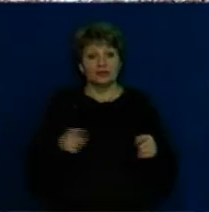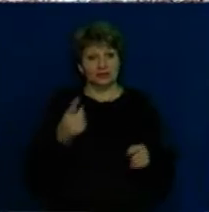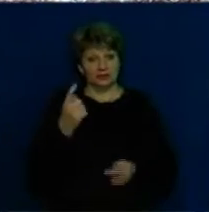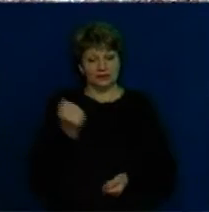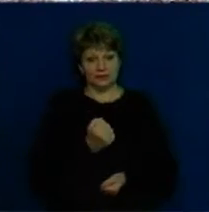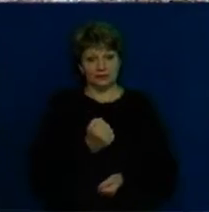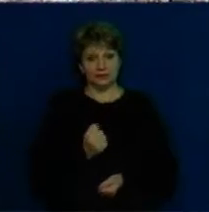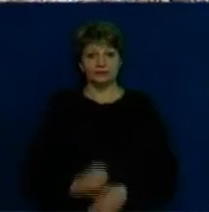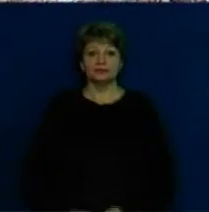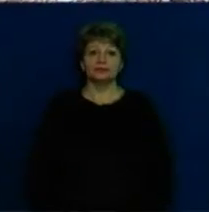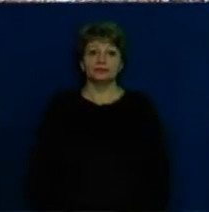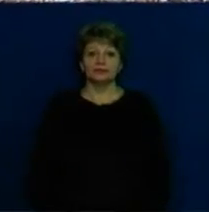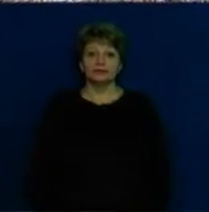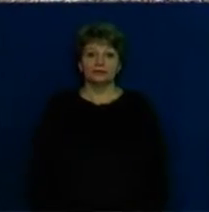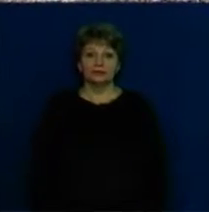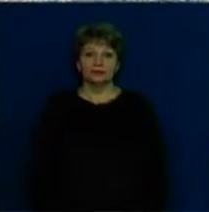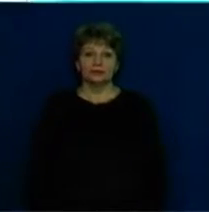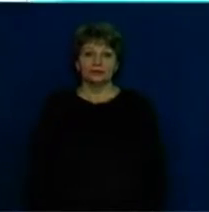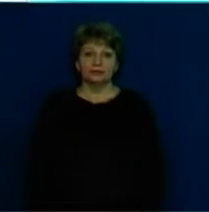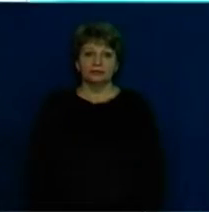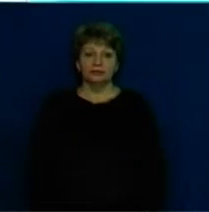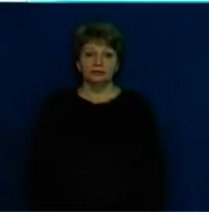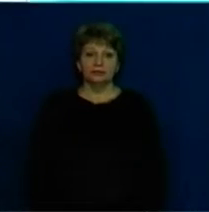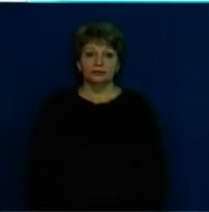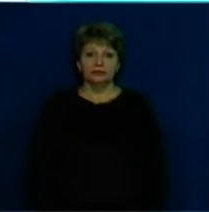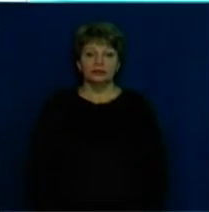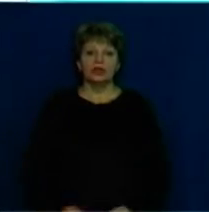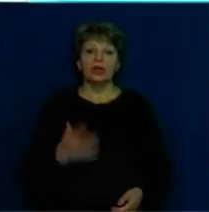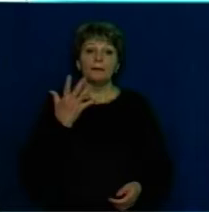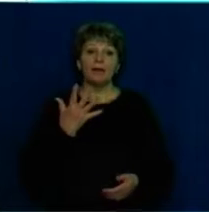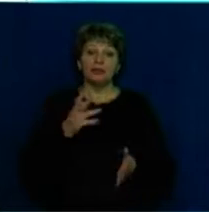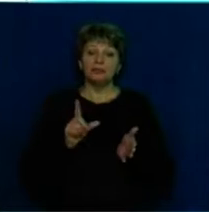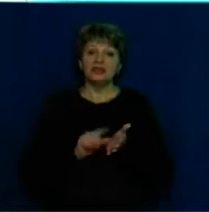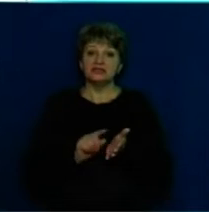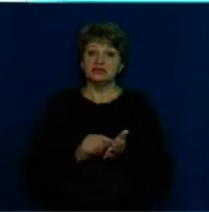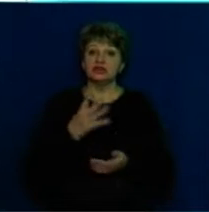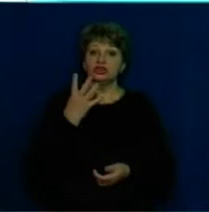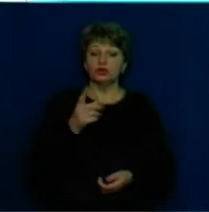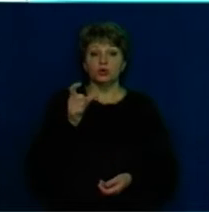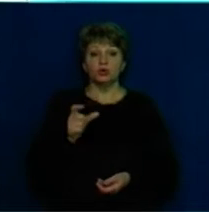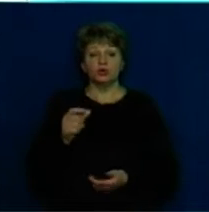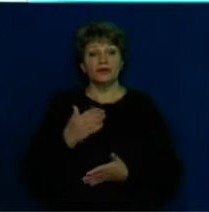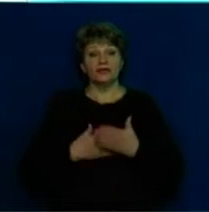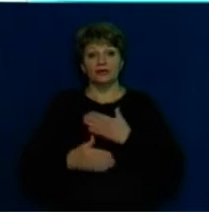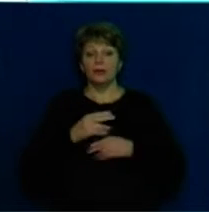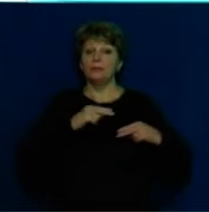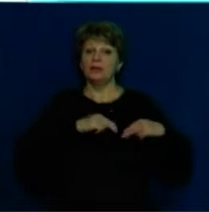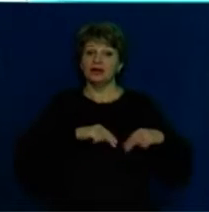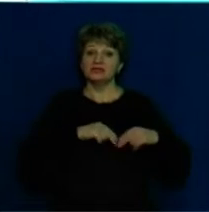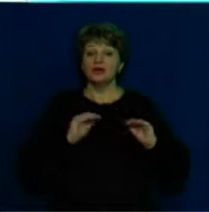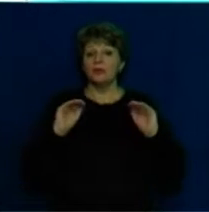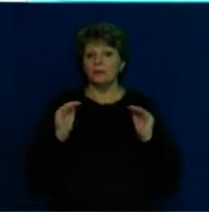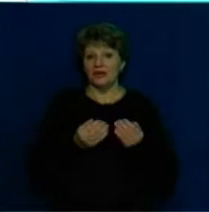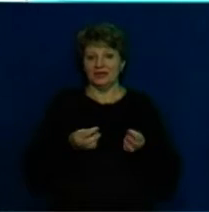Ольга Котляр, Максим Шевченко, новини. П'ятеро пенсіонерів та четверо людей з інвалідністю працюють у міні